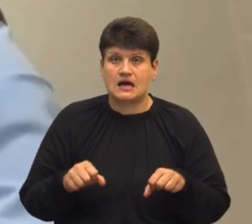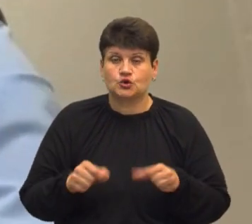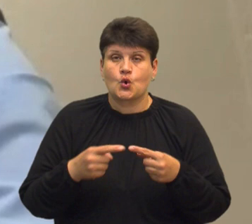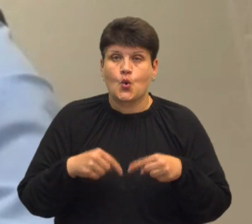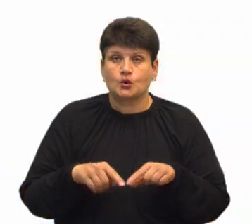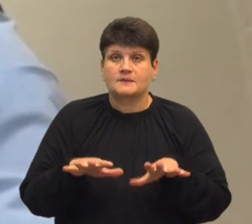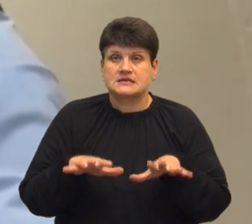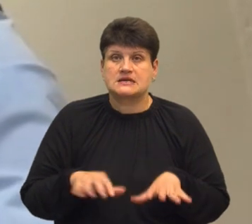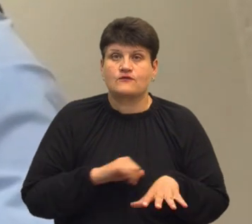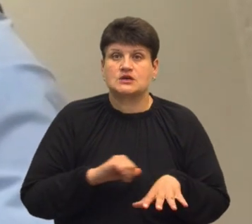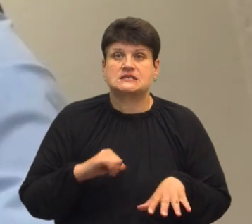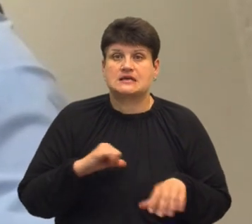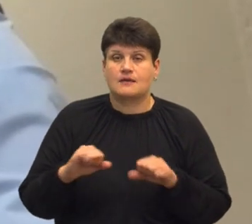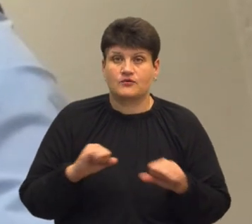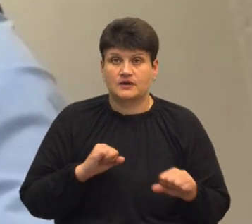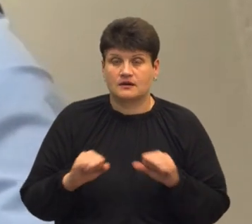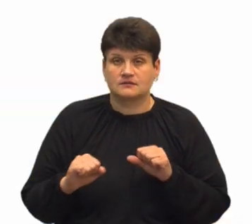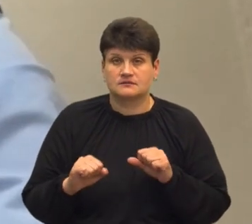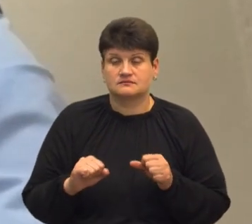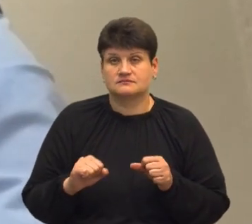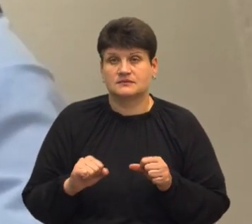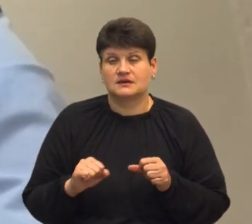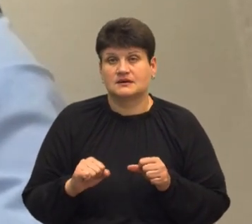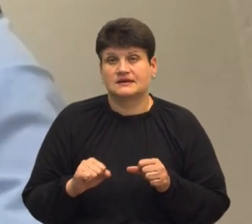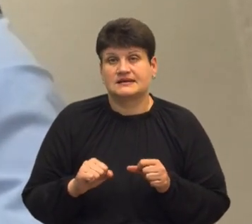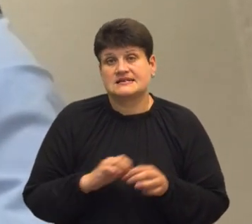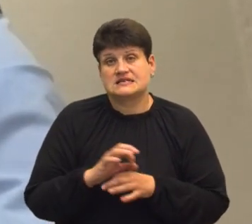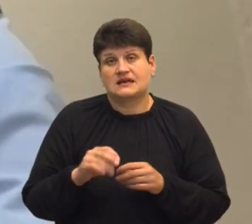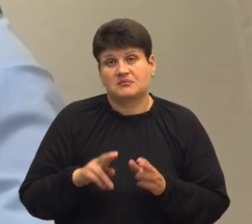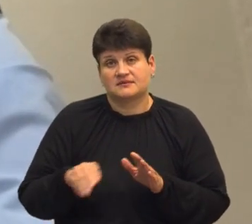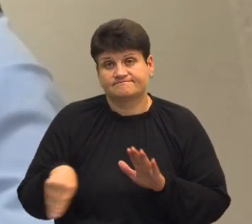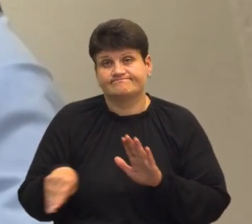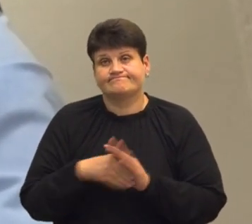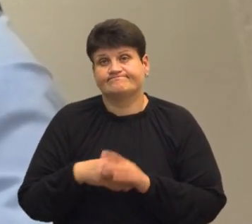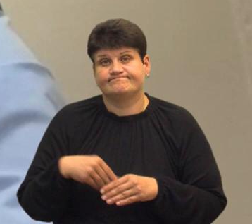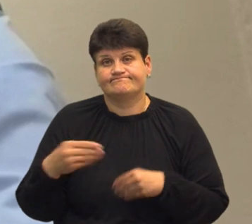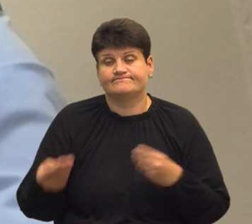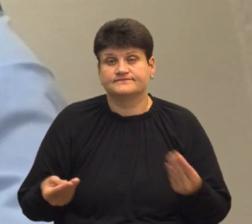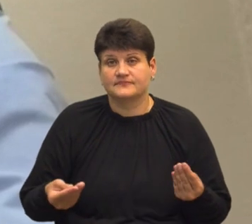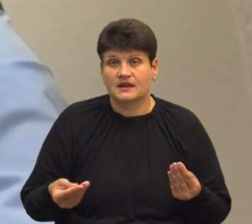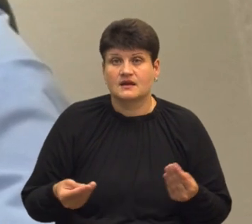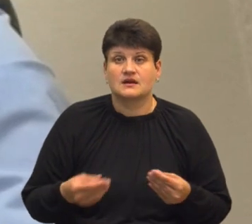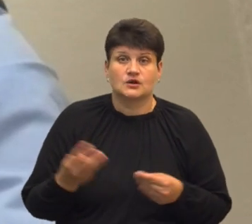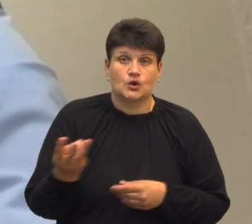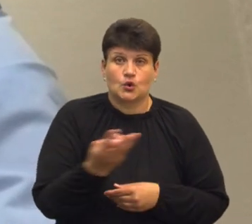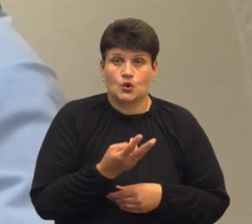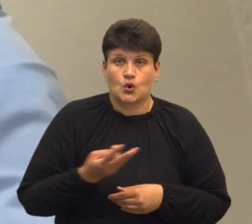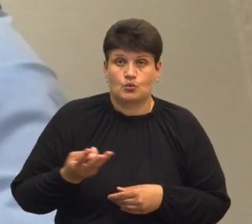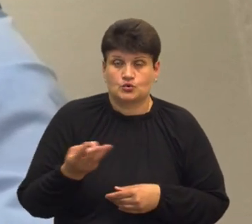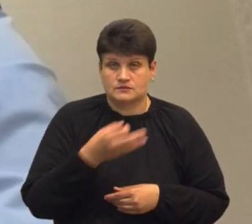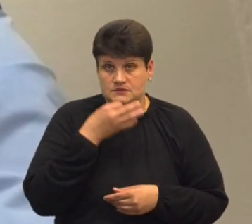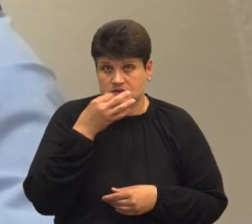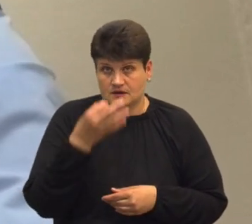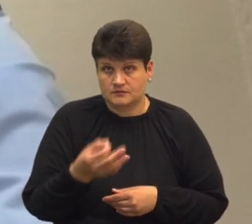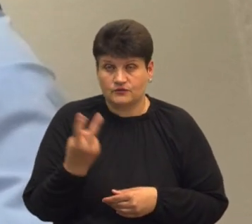місцевого саморядування схема відкату, банального відкату. На даний час саме повідомлено всім трьом особам, голові облради та